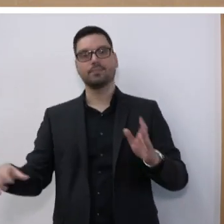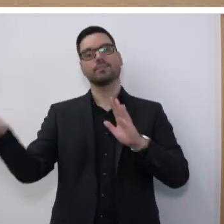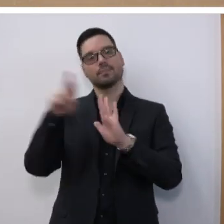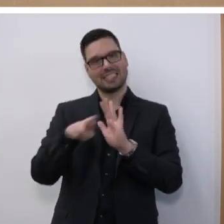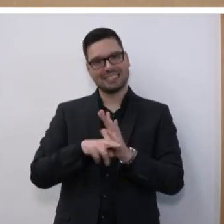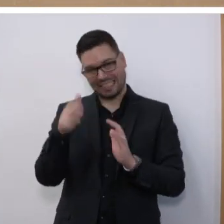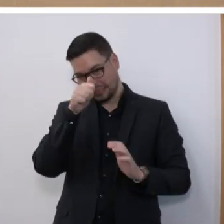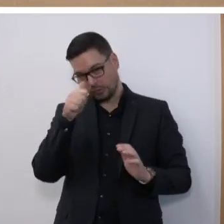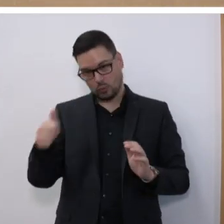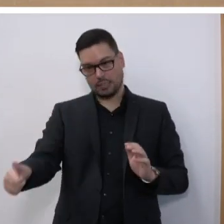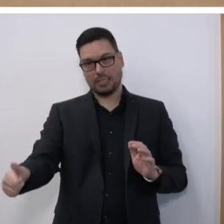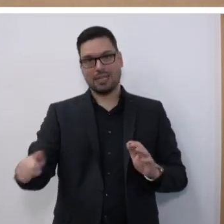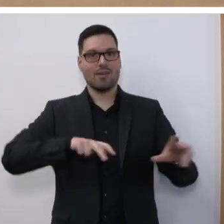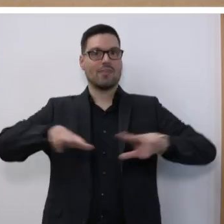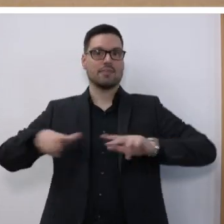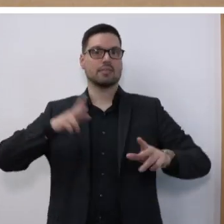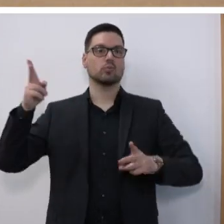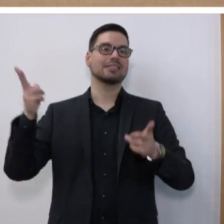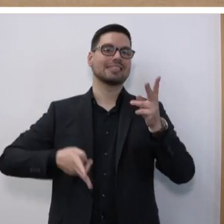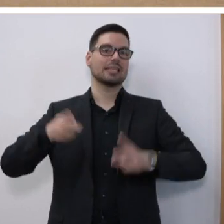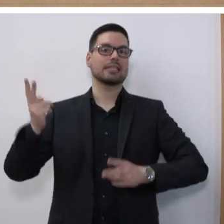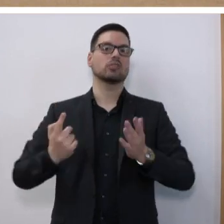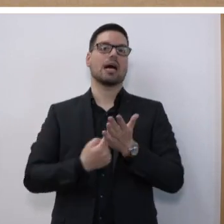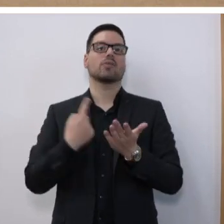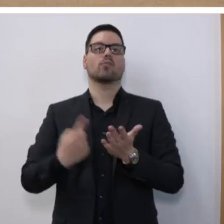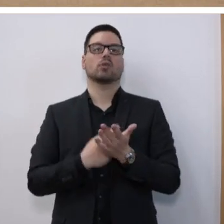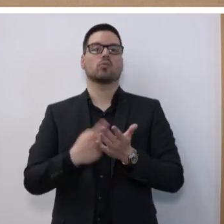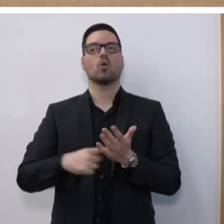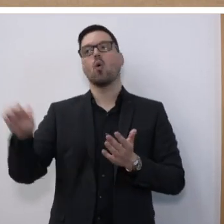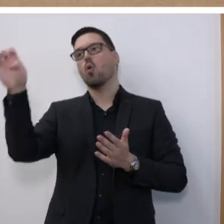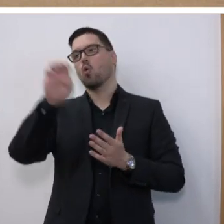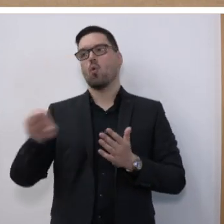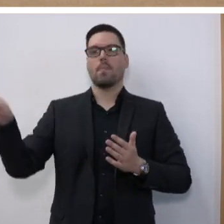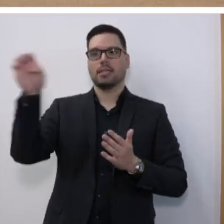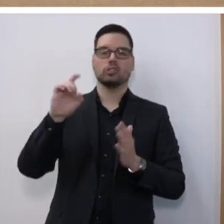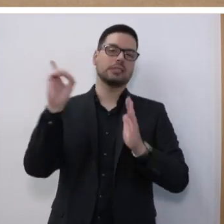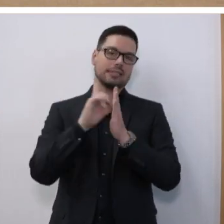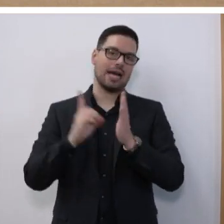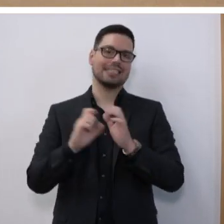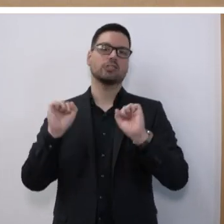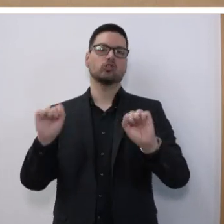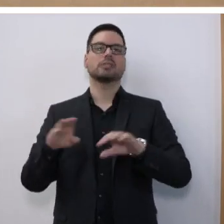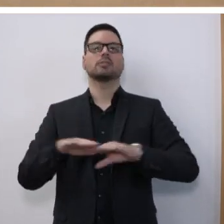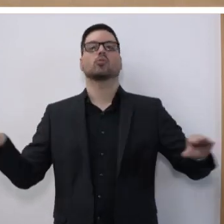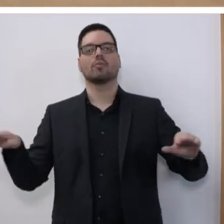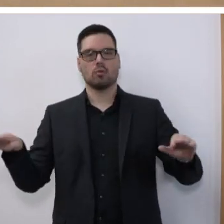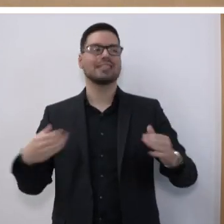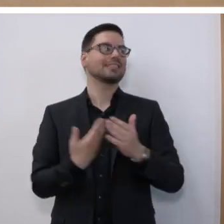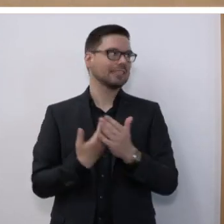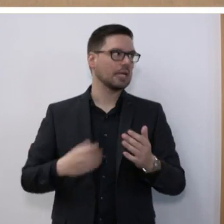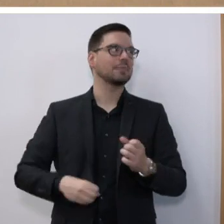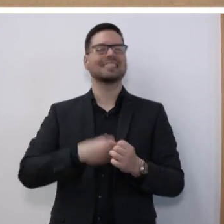orientiert sich an verfassungsgerichtlichen Anforderungen und der europäischen Datenschutzgrundverordnung. Es ist deshalb auch sehr klar